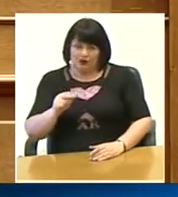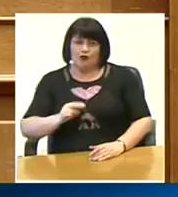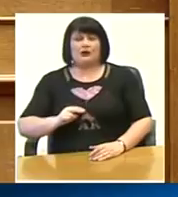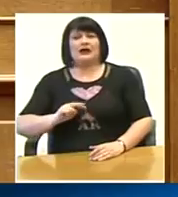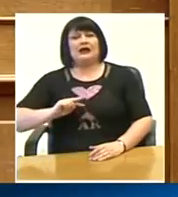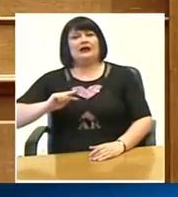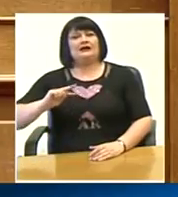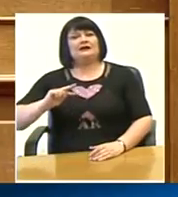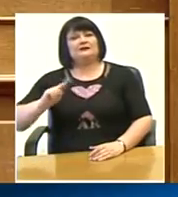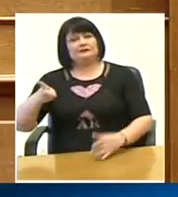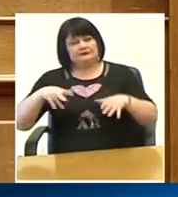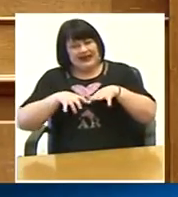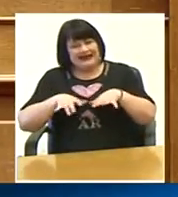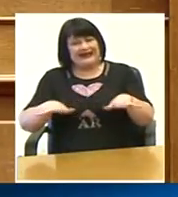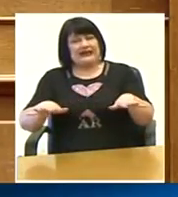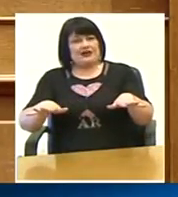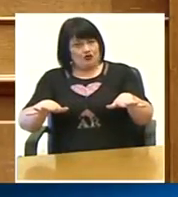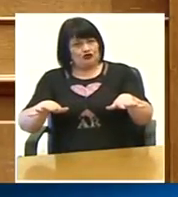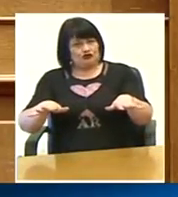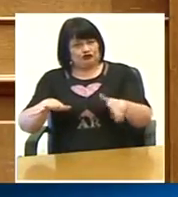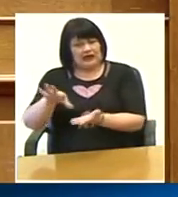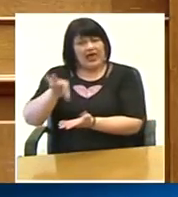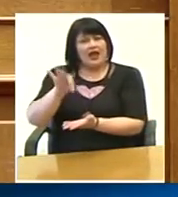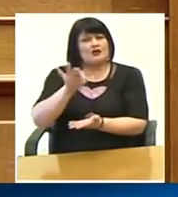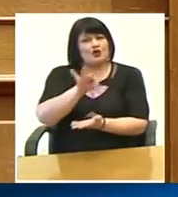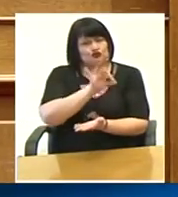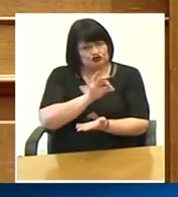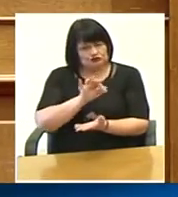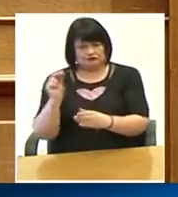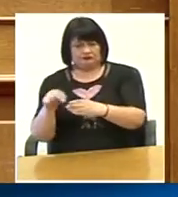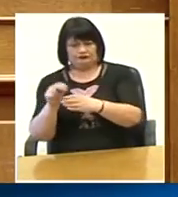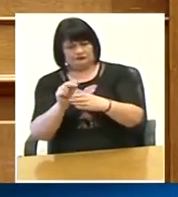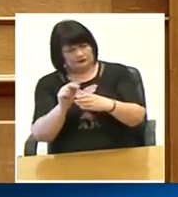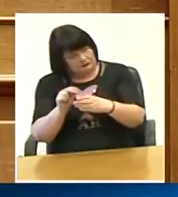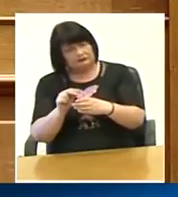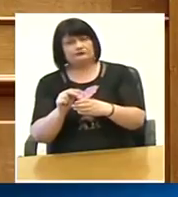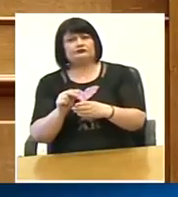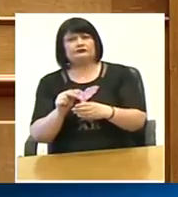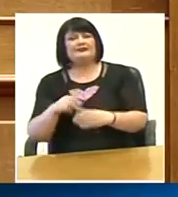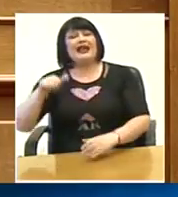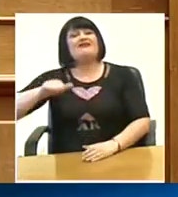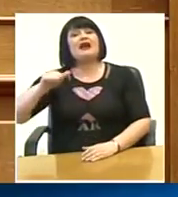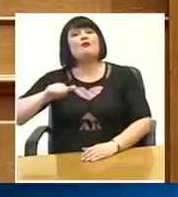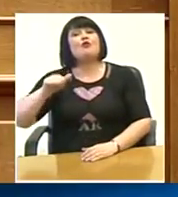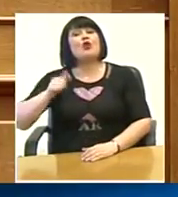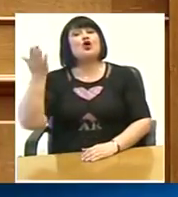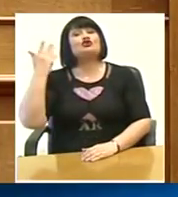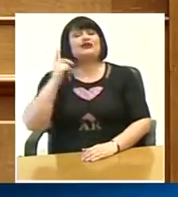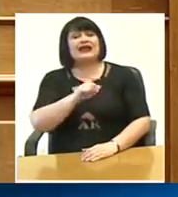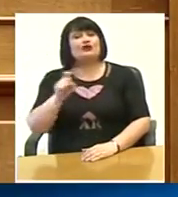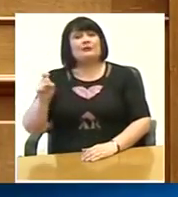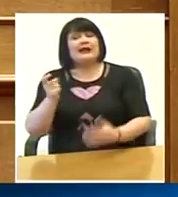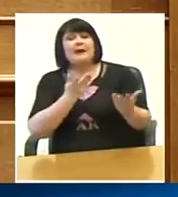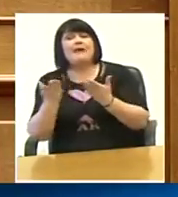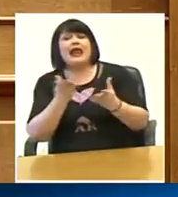Εράνου του 2009 που τα πρώτα 4-5 εκατομμύρια ο Αβραμόπουλος τα είχε κάνει μελέτη